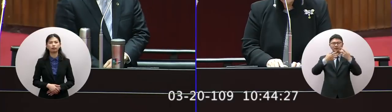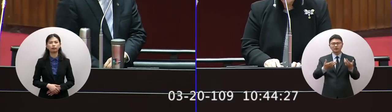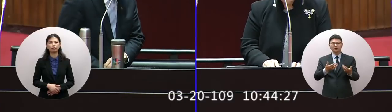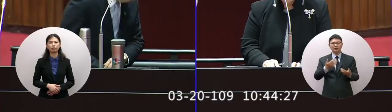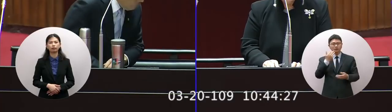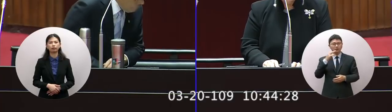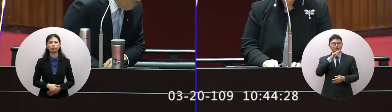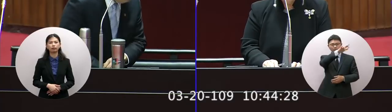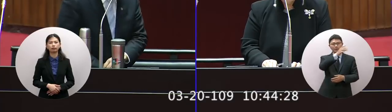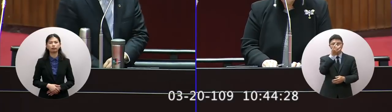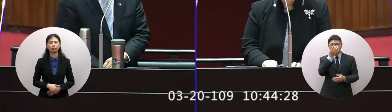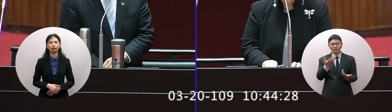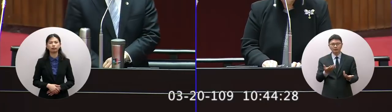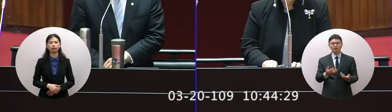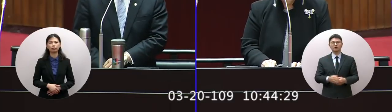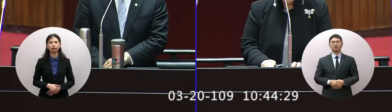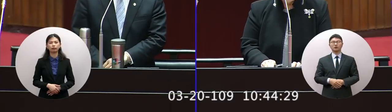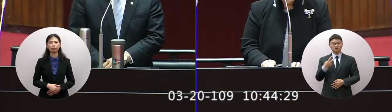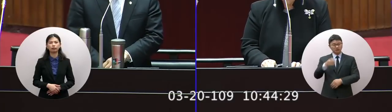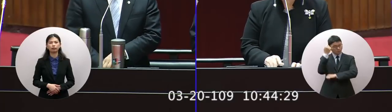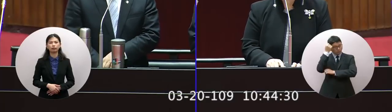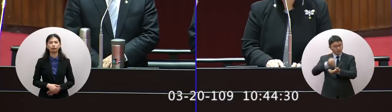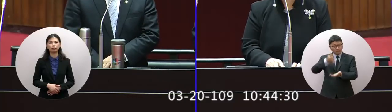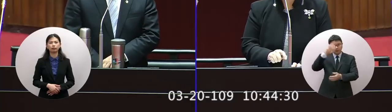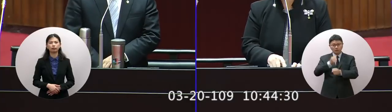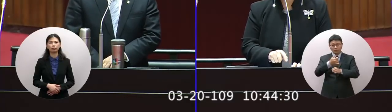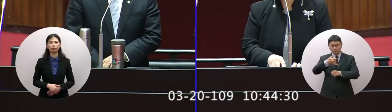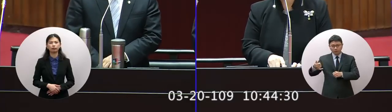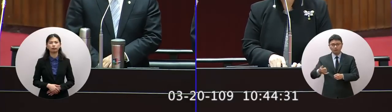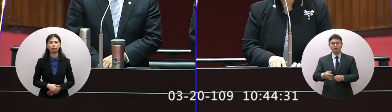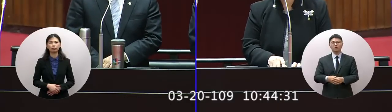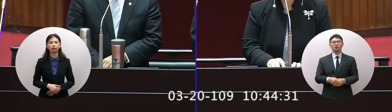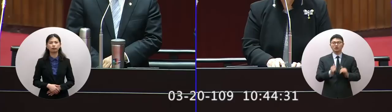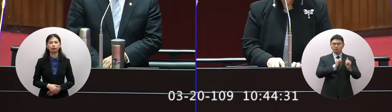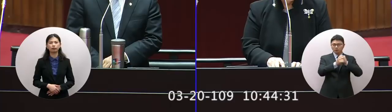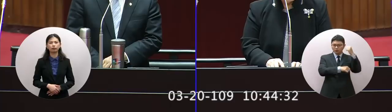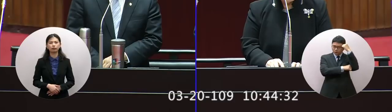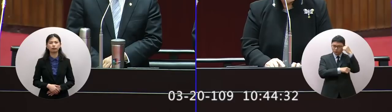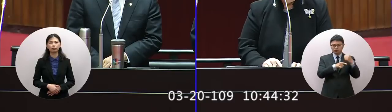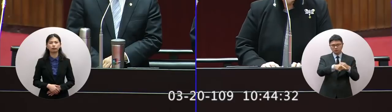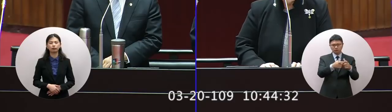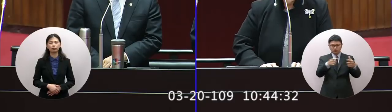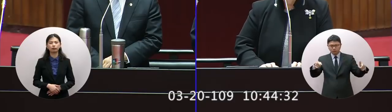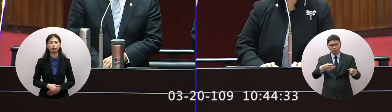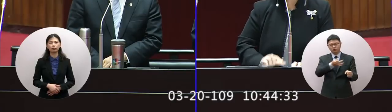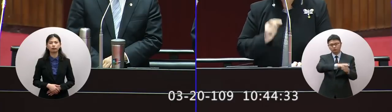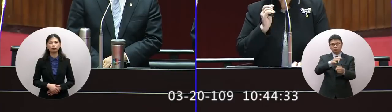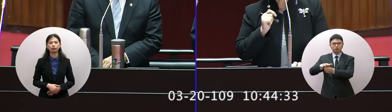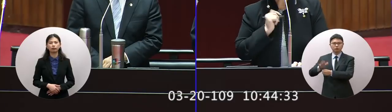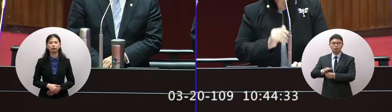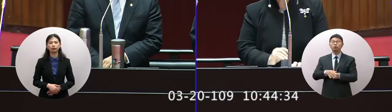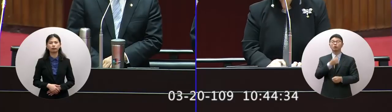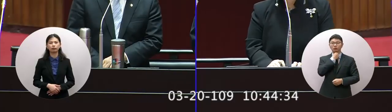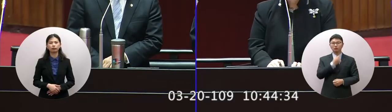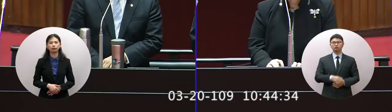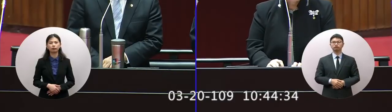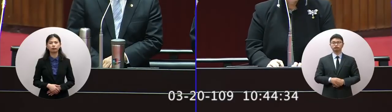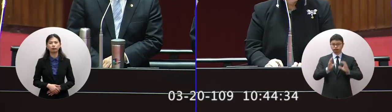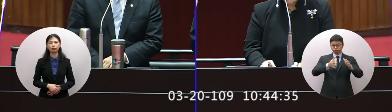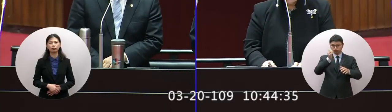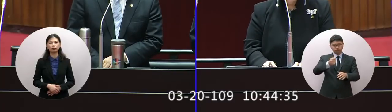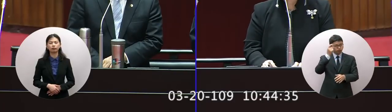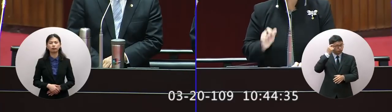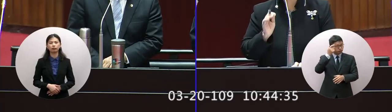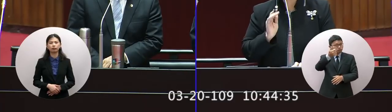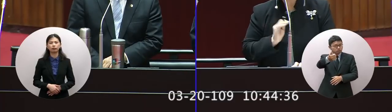理管業的員工 和合法民宿都要補助對不對 總統的理議是真的好